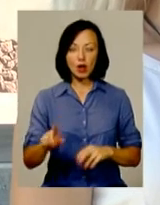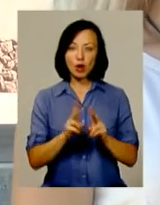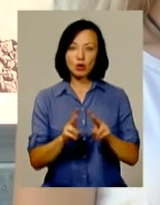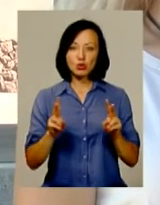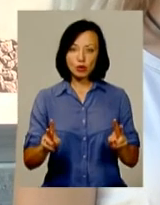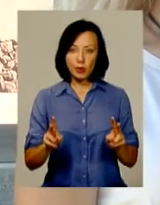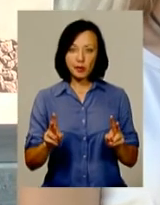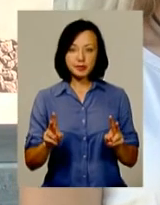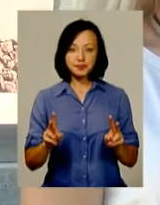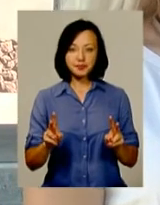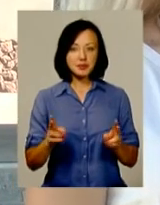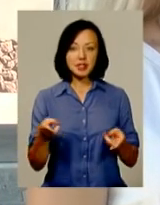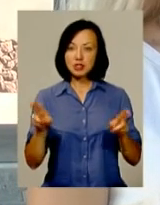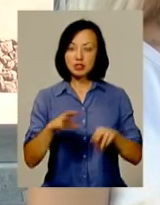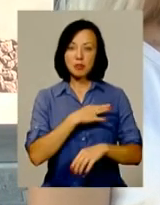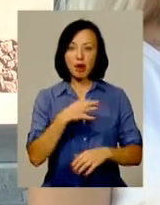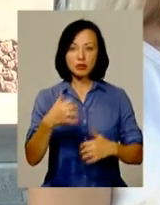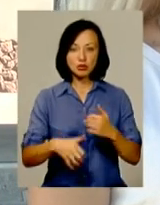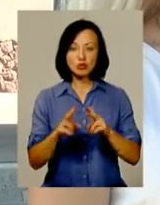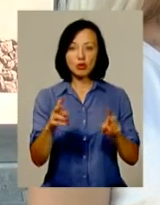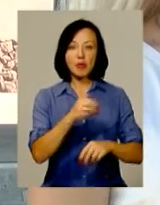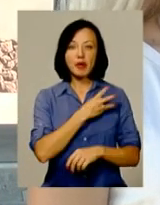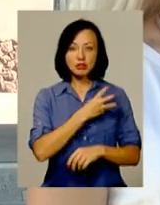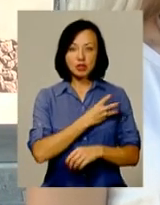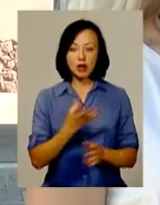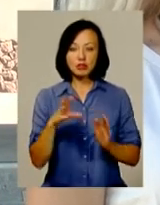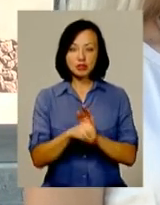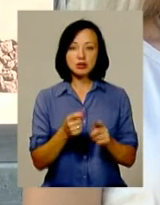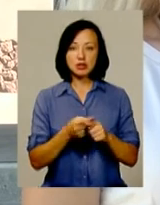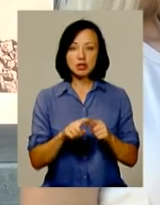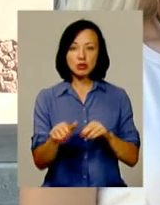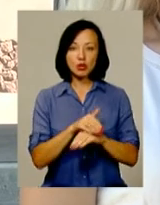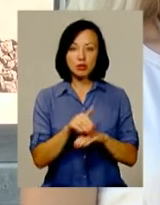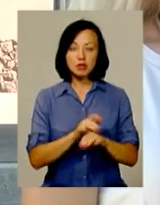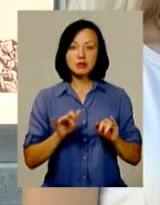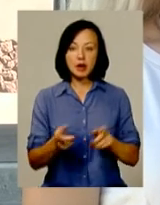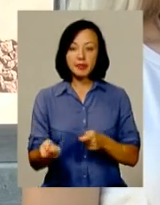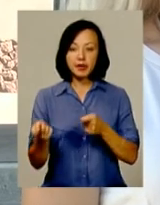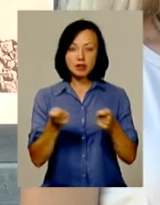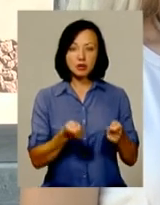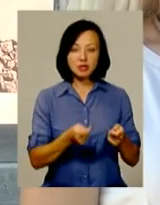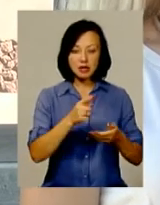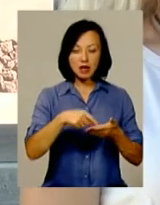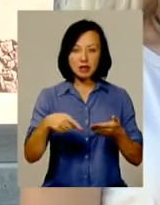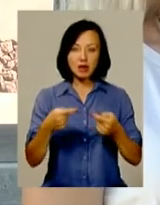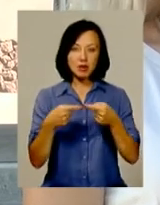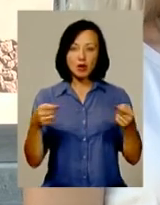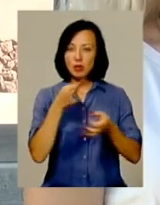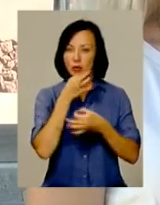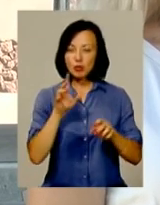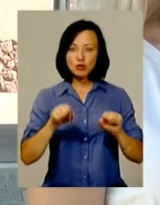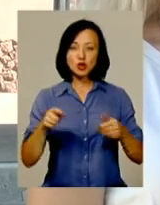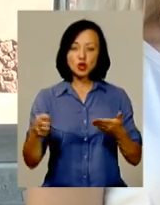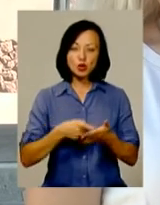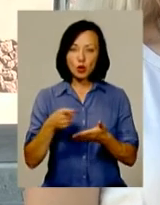не залишається байдужими, хто бажає долучитись до цієї доброї справи, приносити канцелярське приладдя будь-яке. Це можуть бути